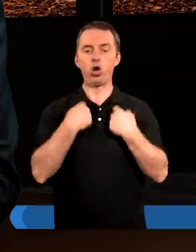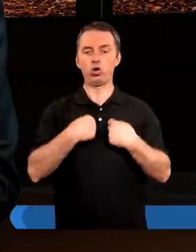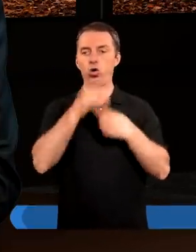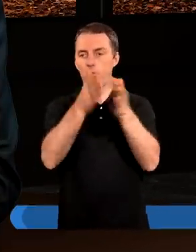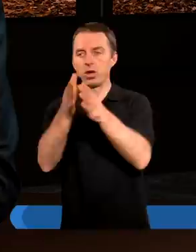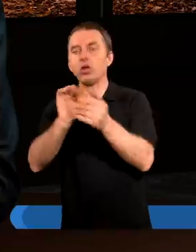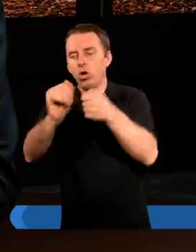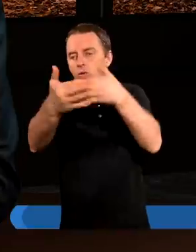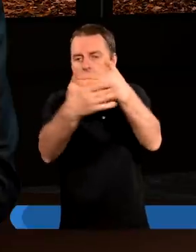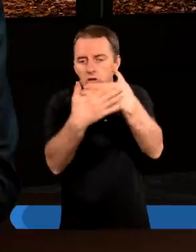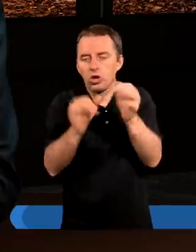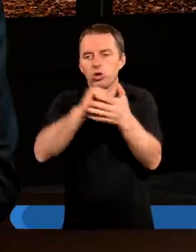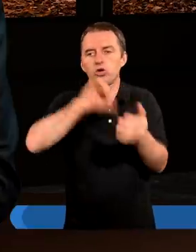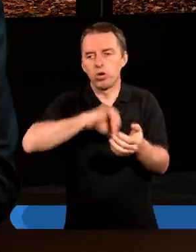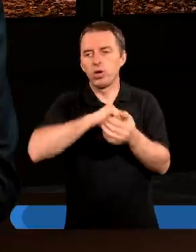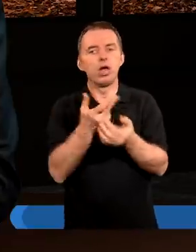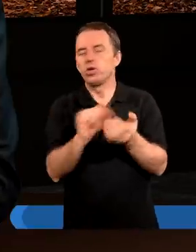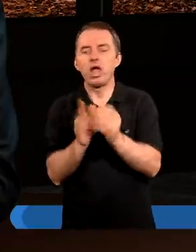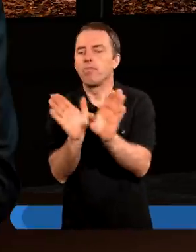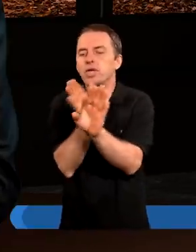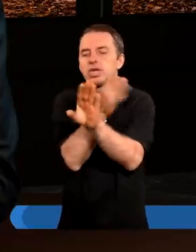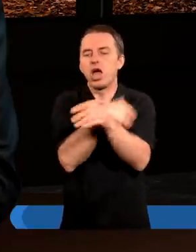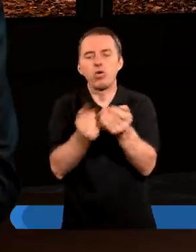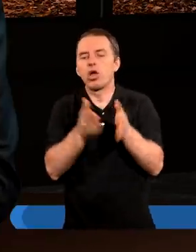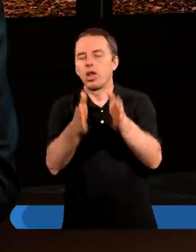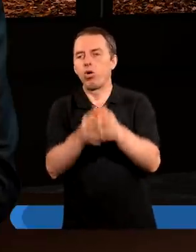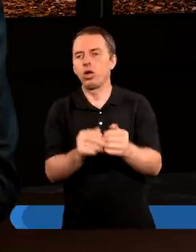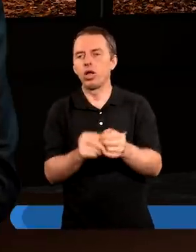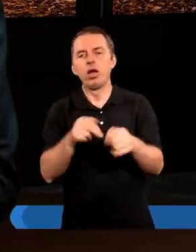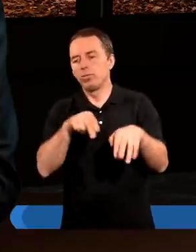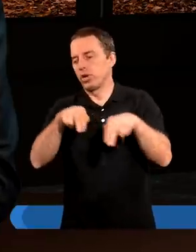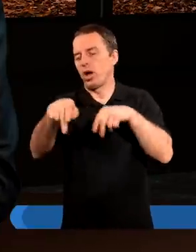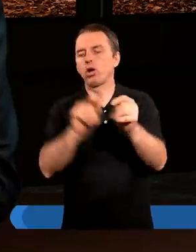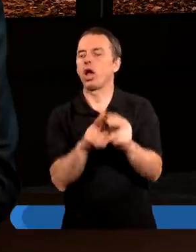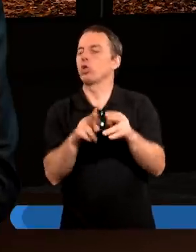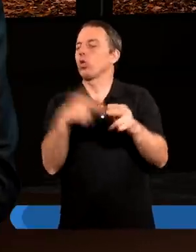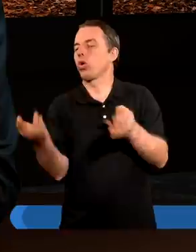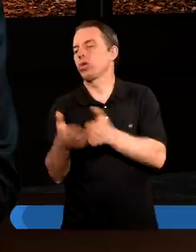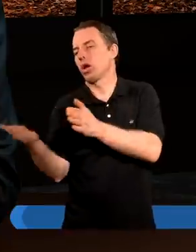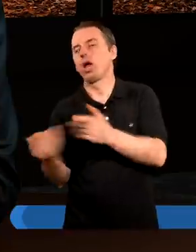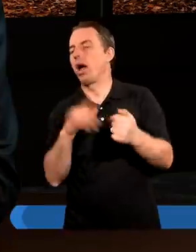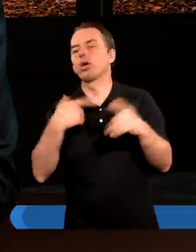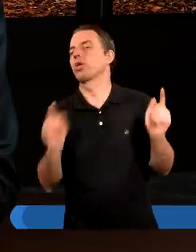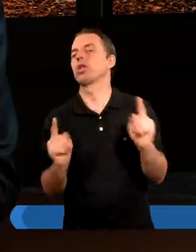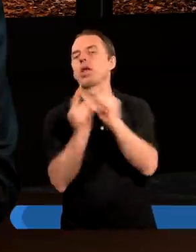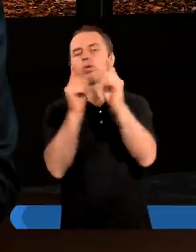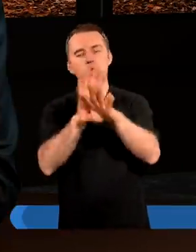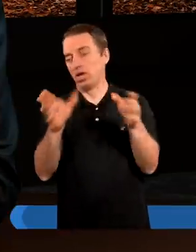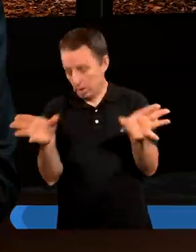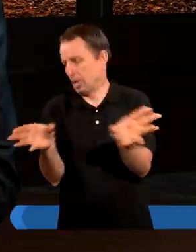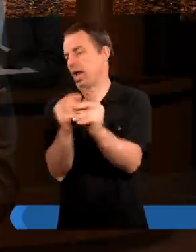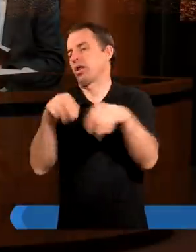są zbliżone do siebie. Nie mijają się na ulicy, przechodzą na drugą stronę, aby się z nią nie spotkać.